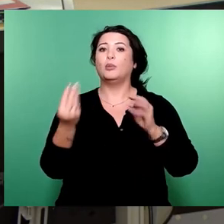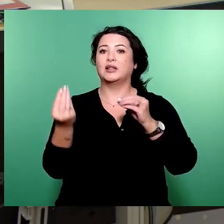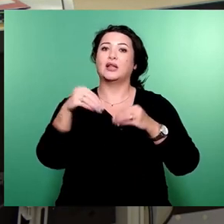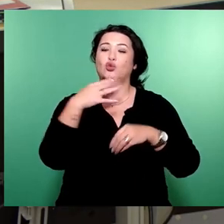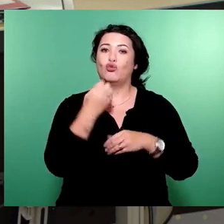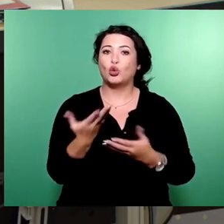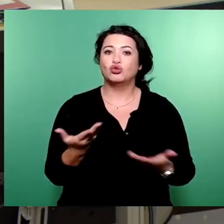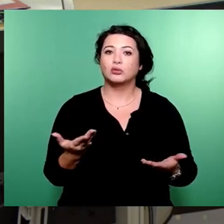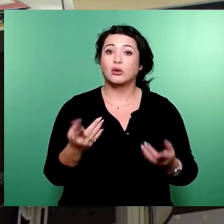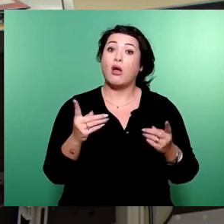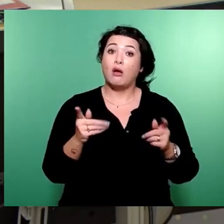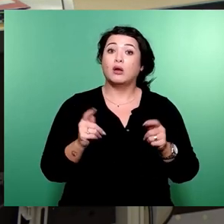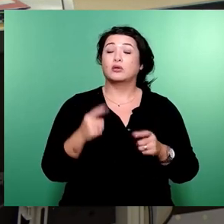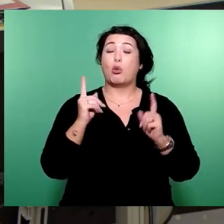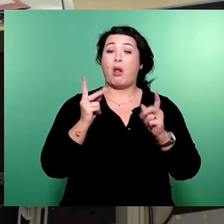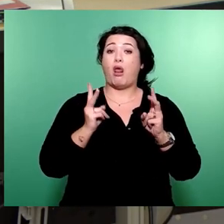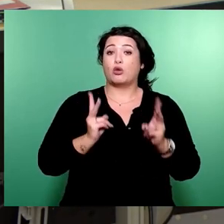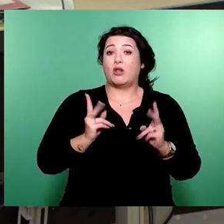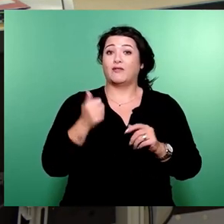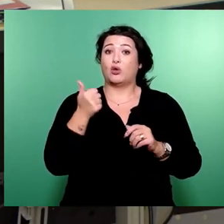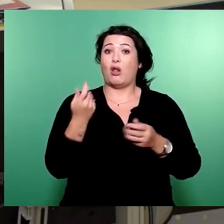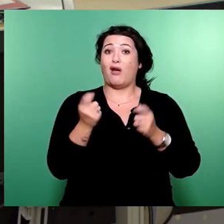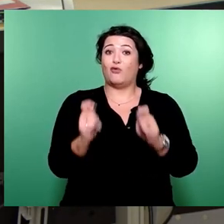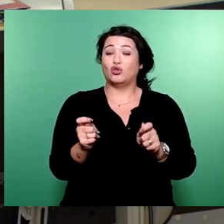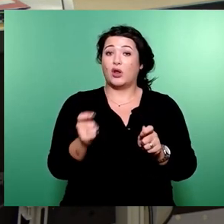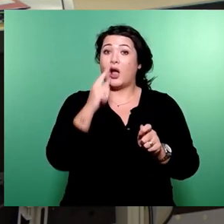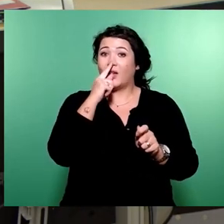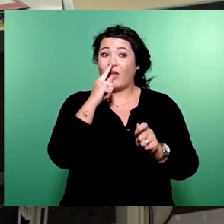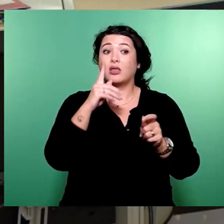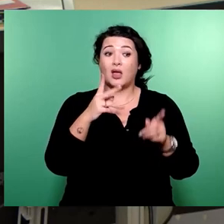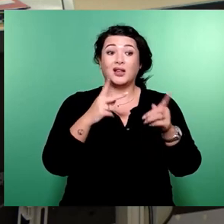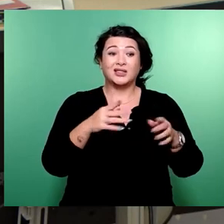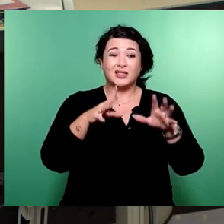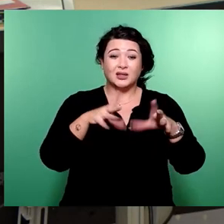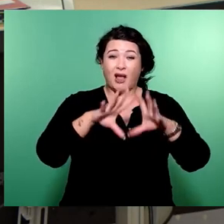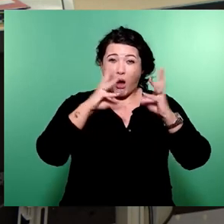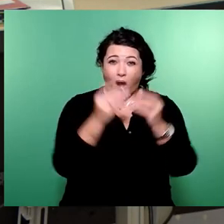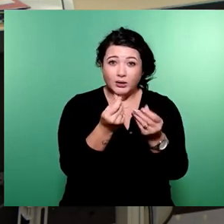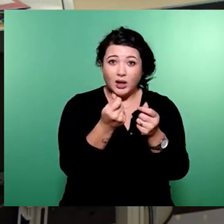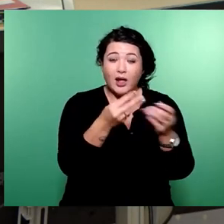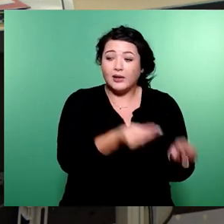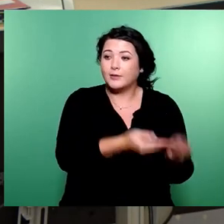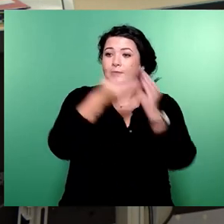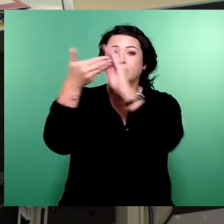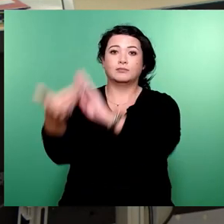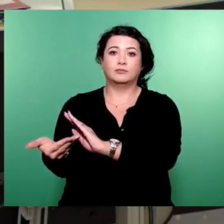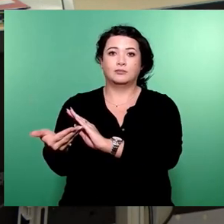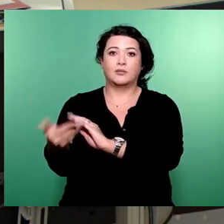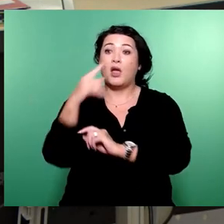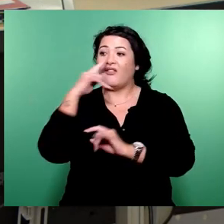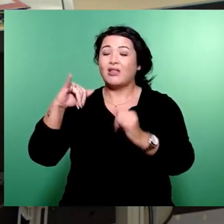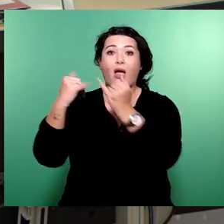Vorschlag wäre, wenn man das Geld eins zu eins denjenigen gegeben hätte, die nämlich den Nutzen hätten, nämlich den Eltern von den